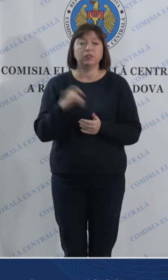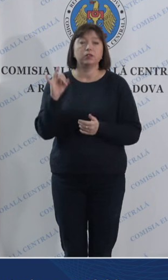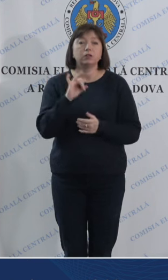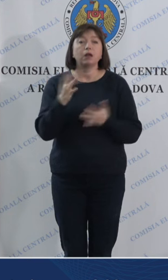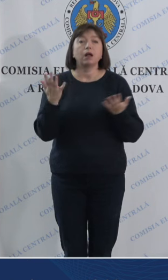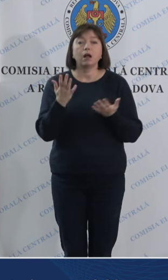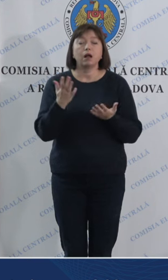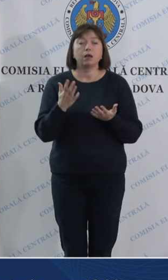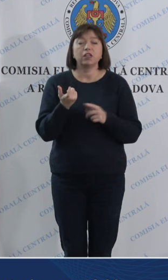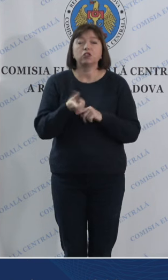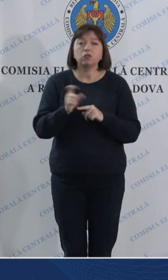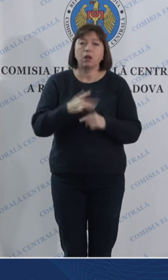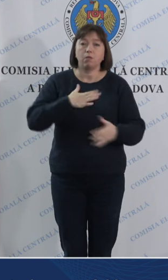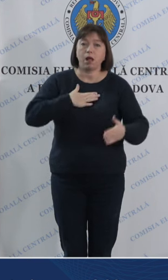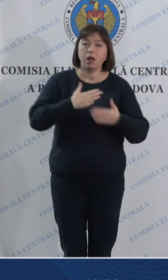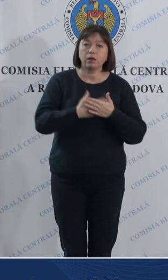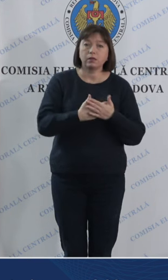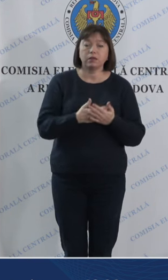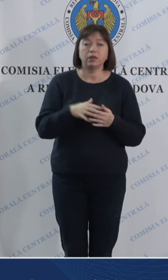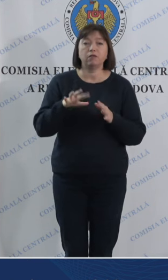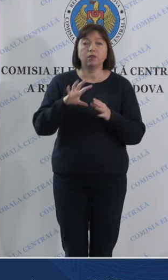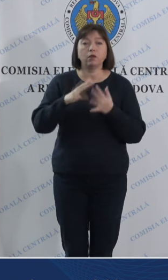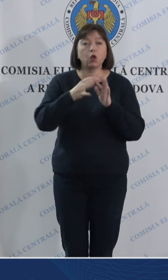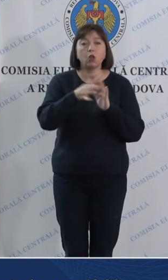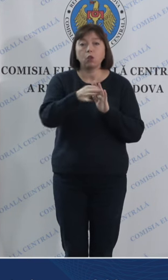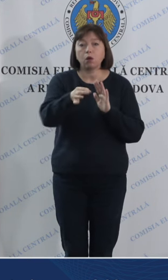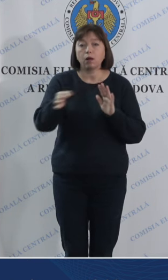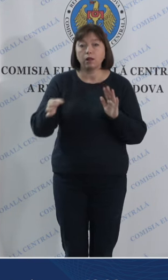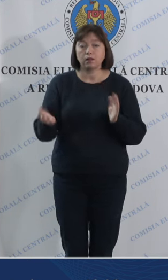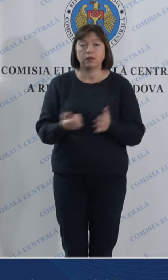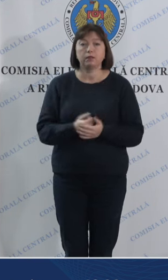și care sunt cele mai active localități